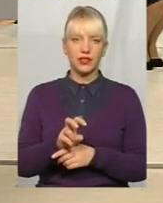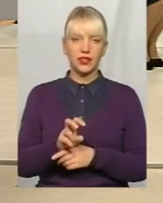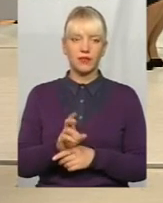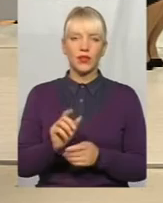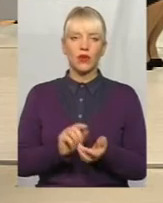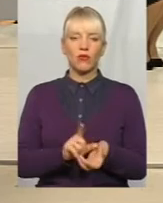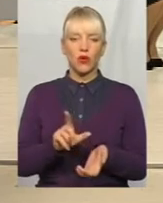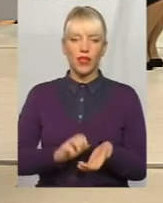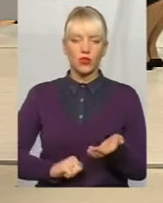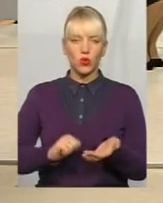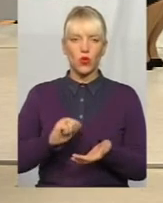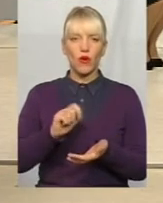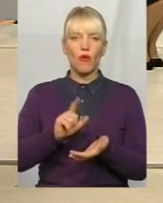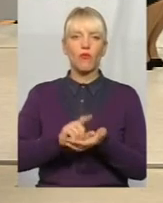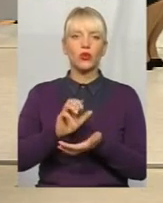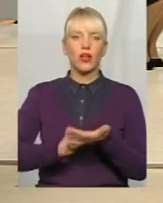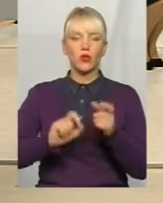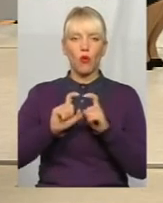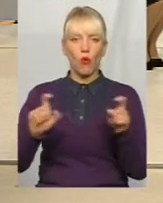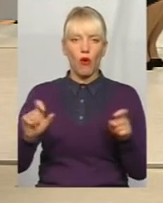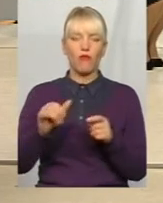податкову свою, до свого інспектора,